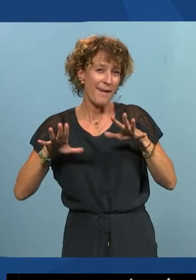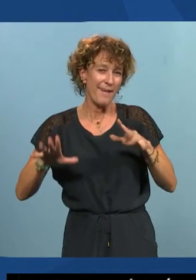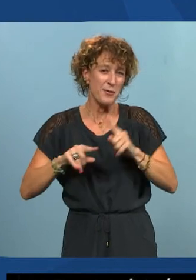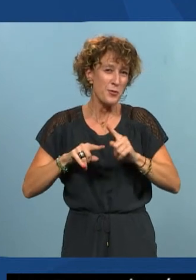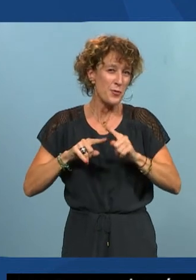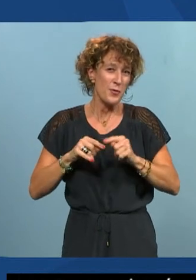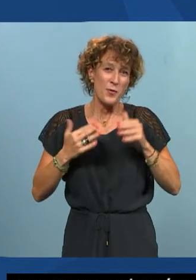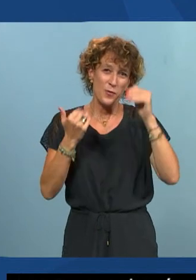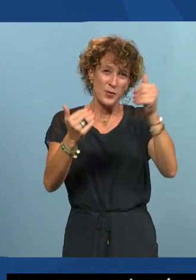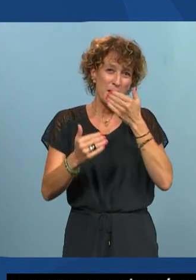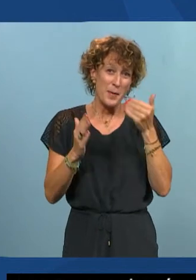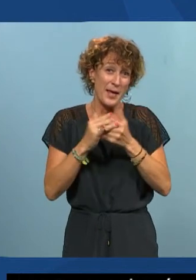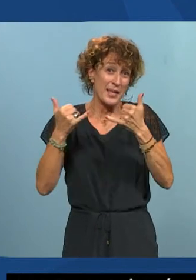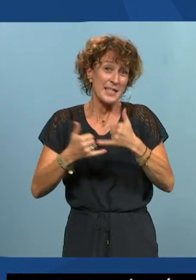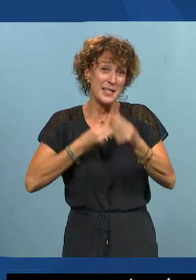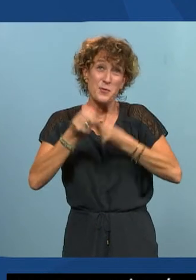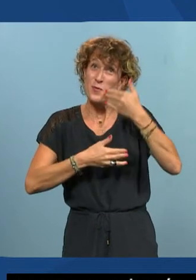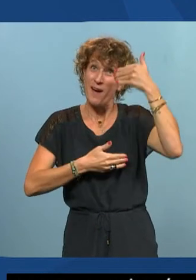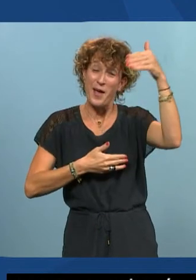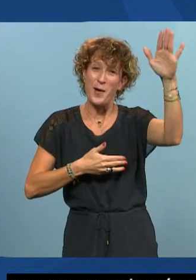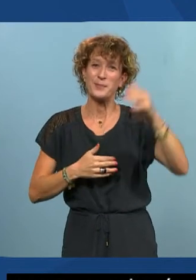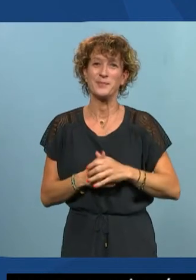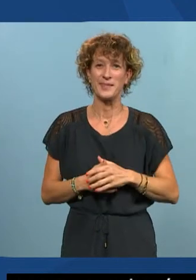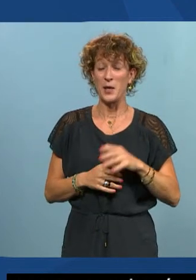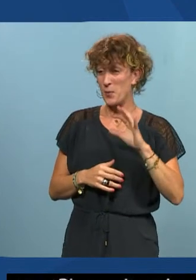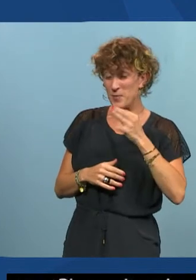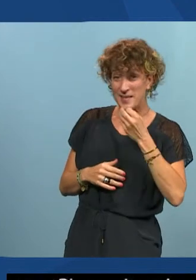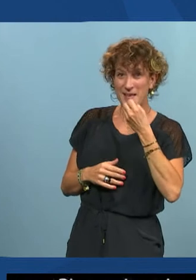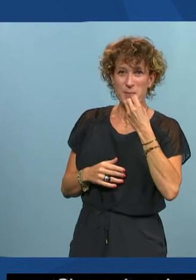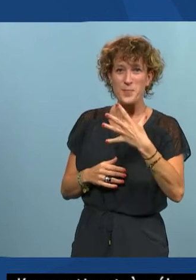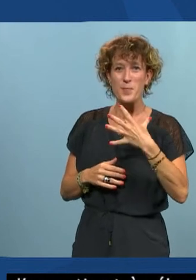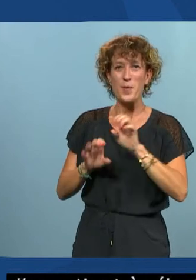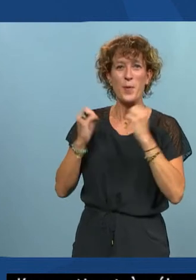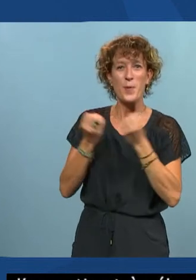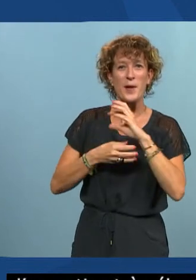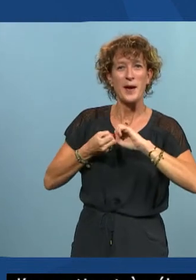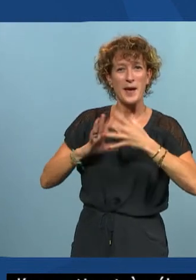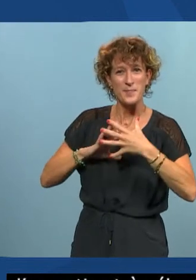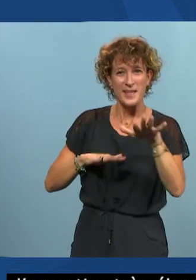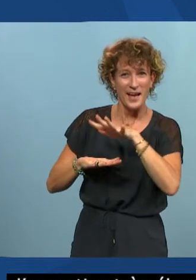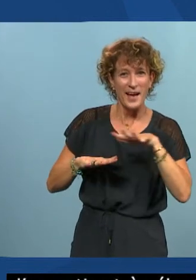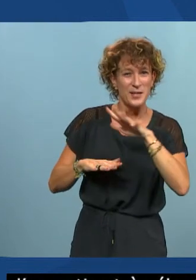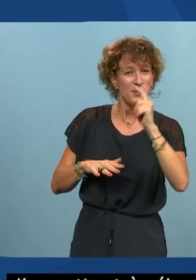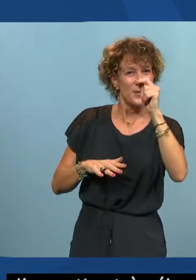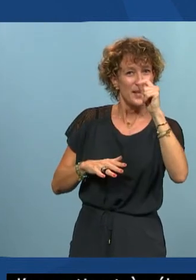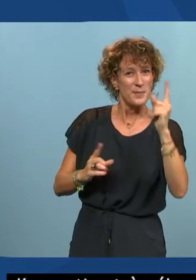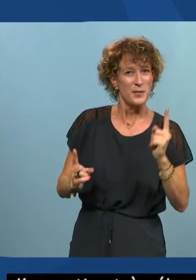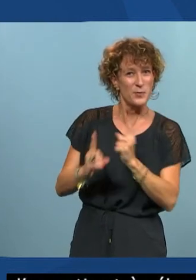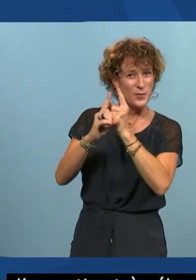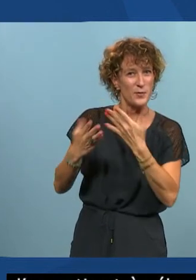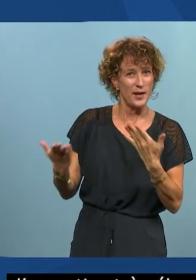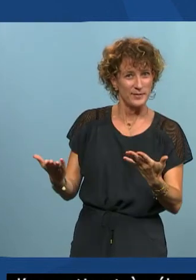meilleur ici ou ailleurs. Voilà, bon webinaire à tous, et au plaisir de vous retrouver. Merci, Pierre. Merci.